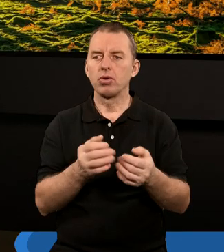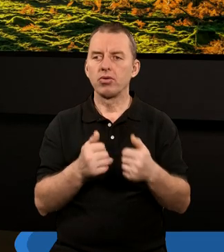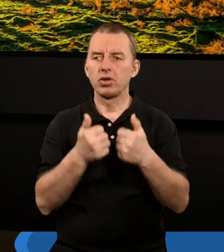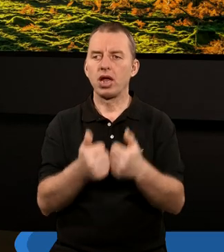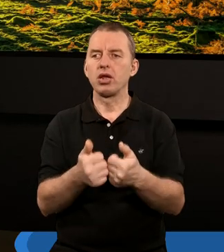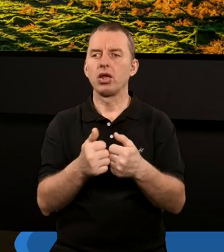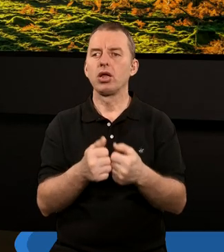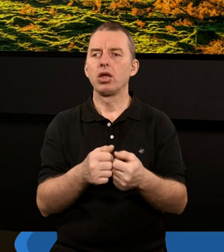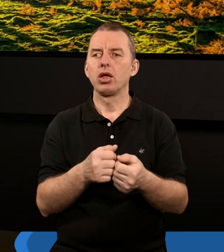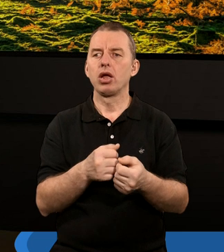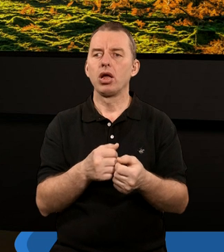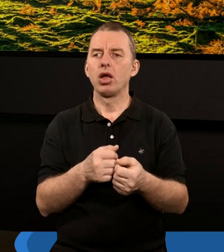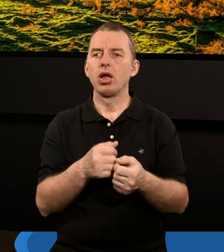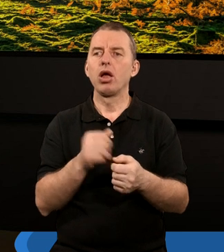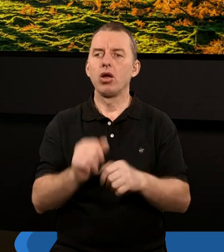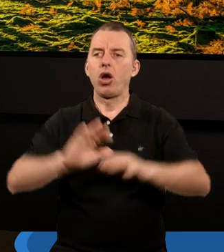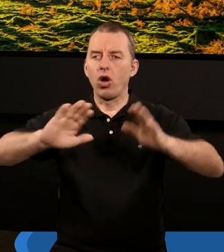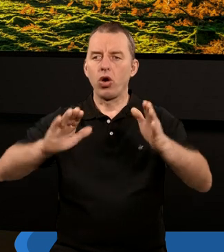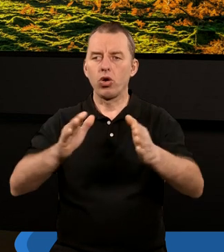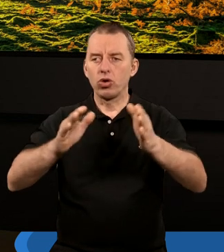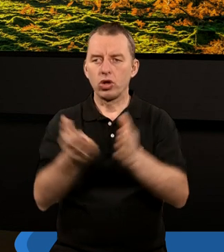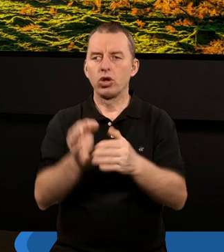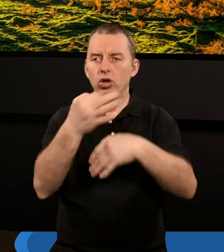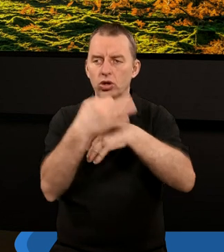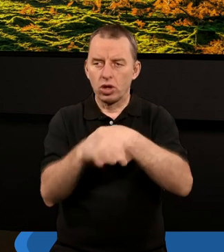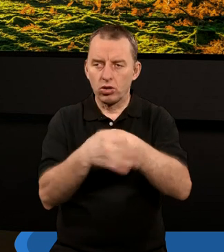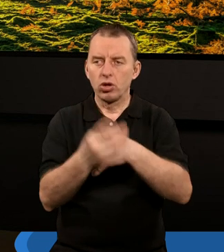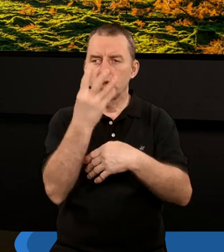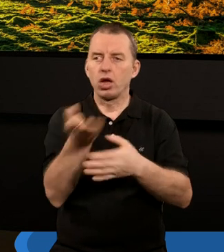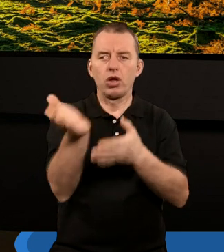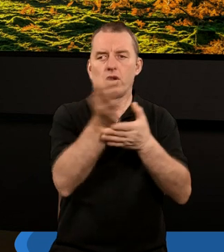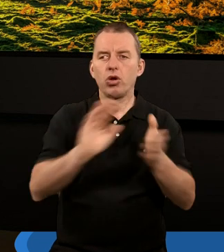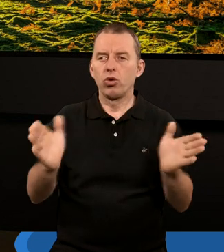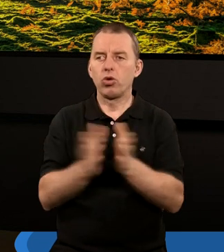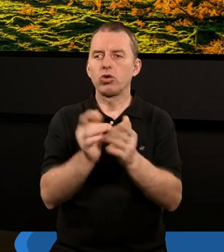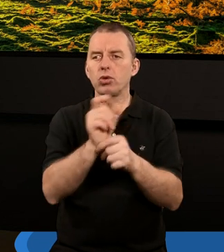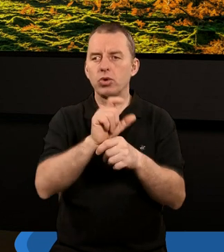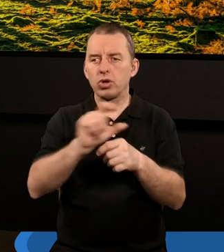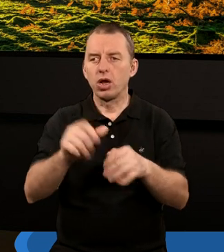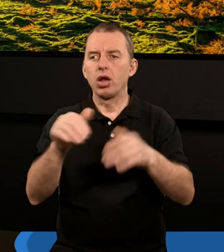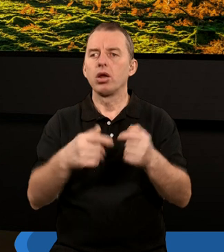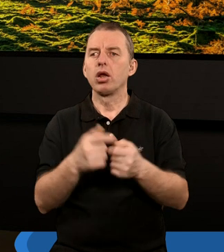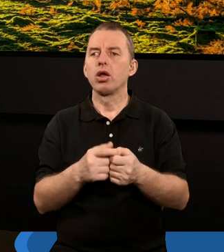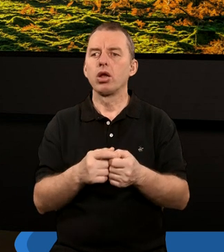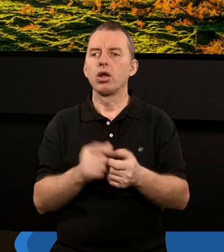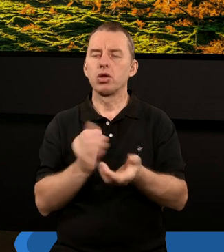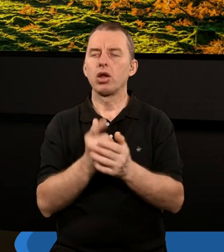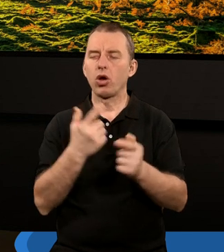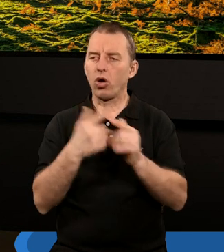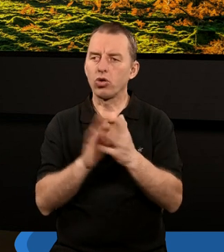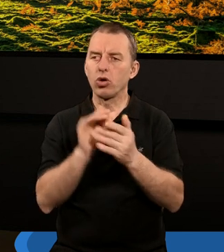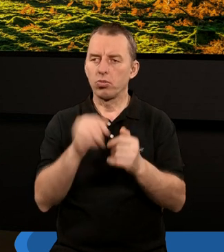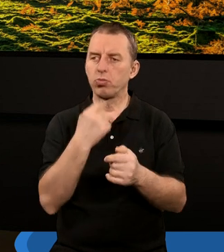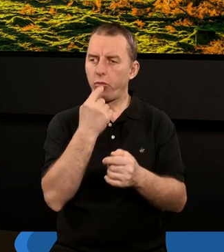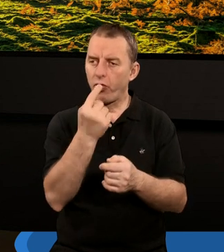z uwagi na może ograniczoność tego studium, cztery rozdziały w ciągu tak krótkiego czasu, ale gdybyście spróbowali kilka słów powiedzieć